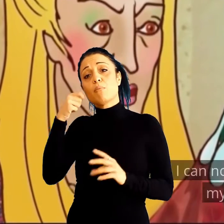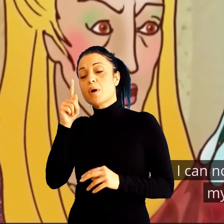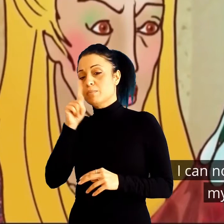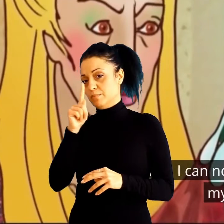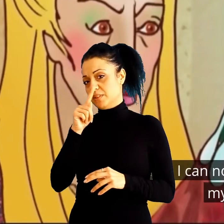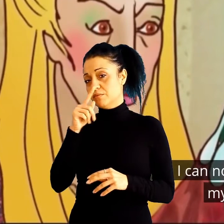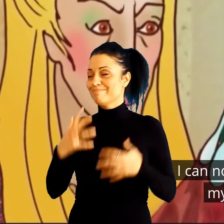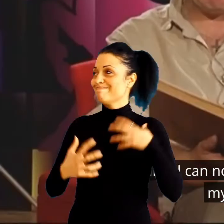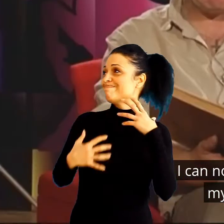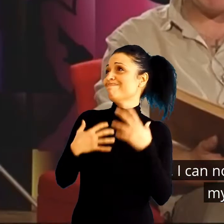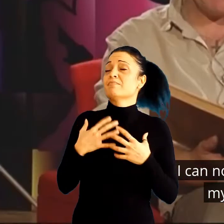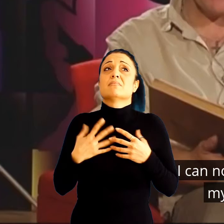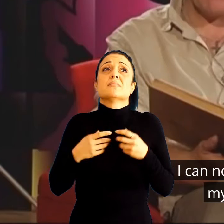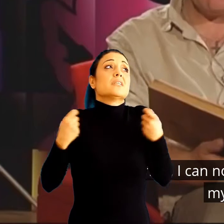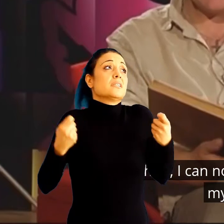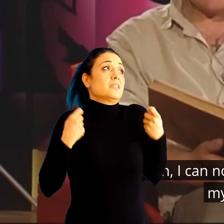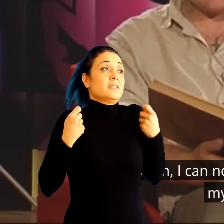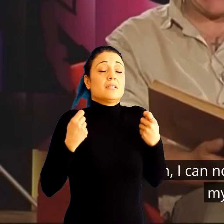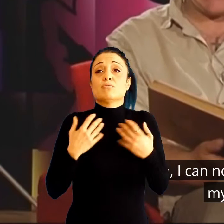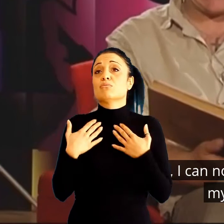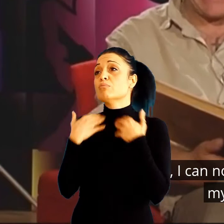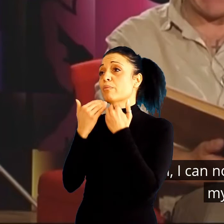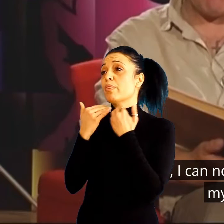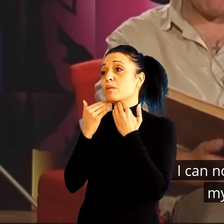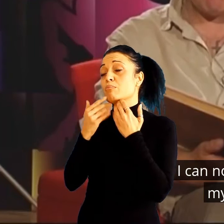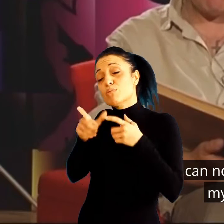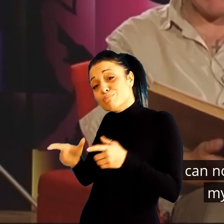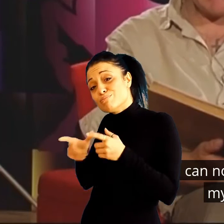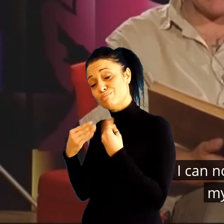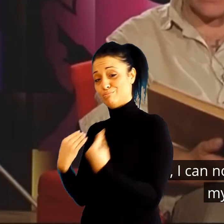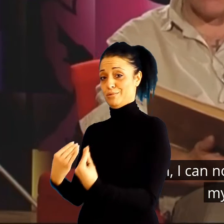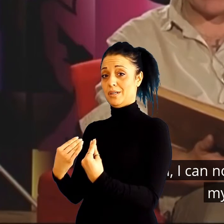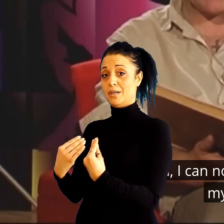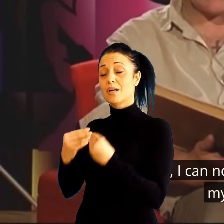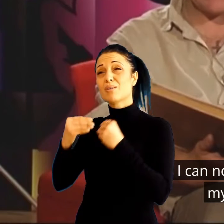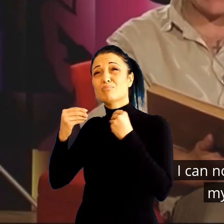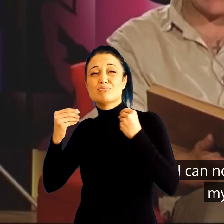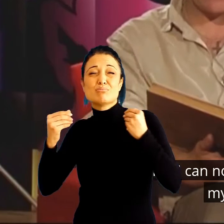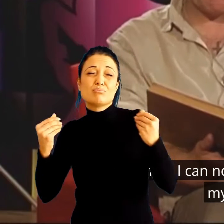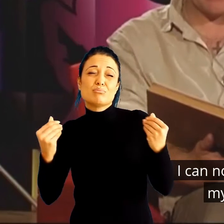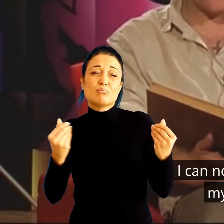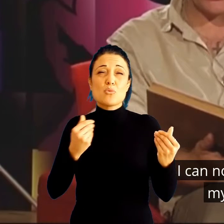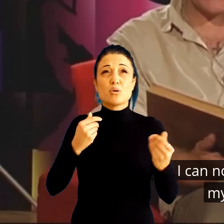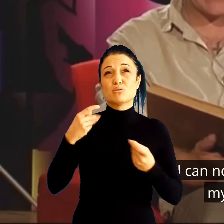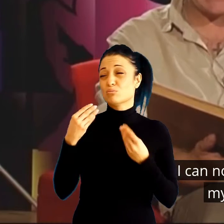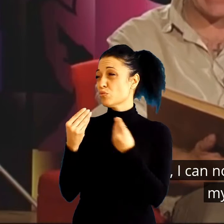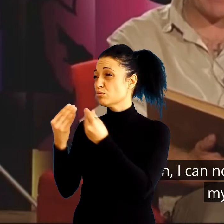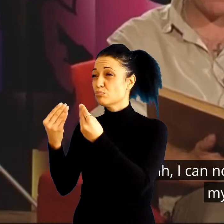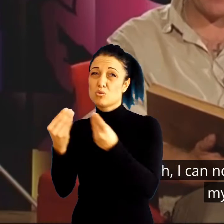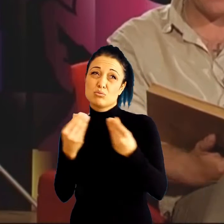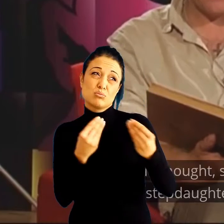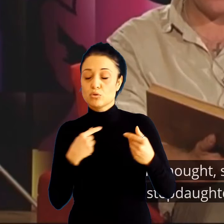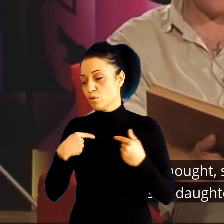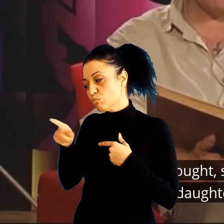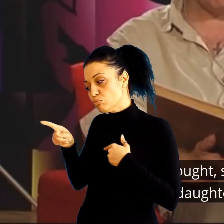Уф, не можам да ја гледам. И како да ми се тргне од предочи керката на